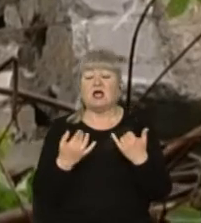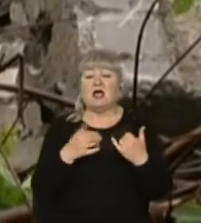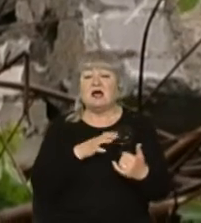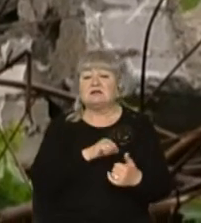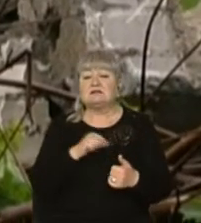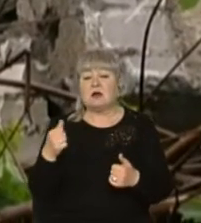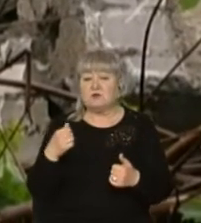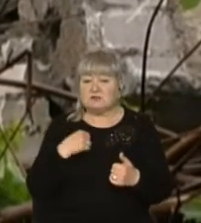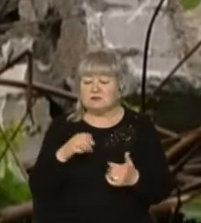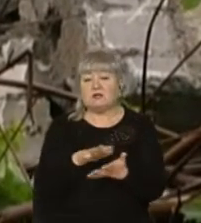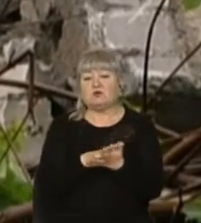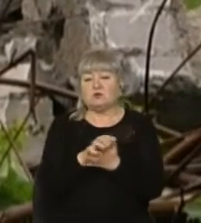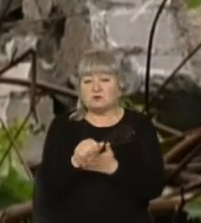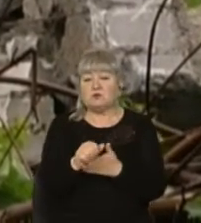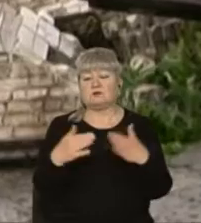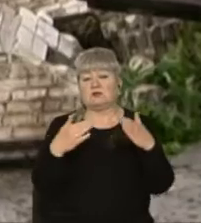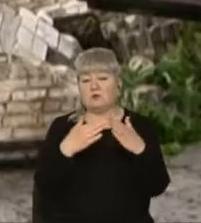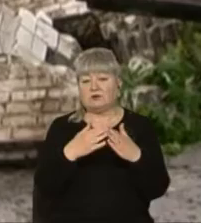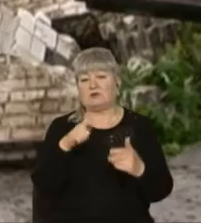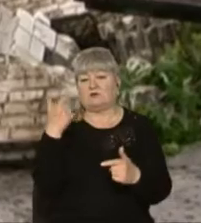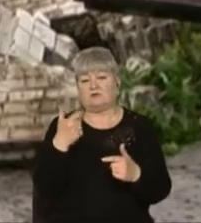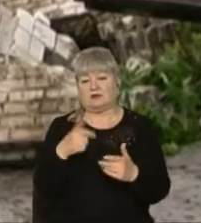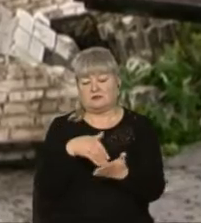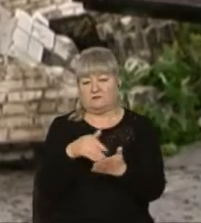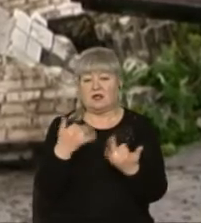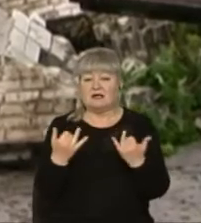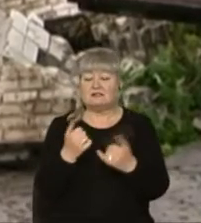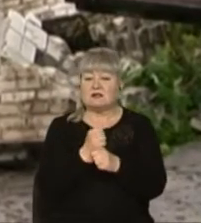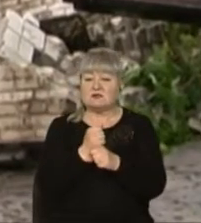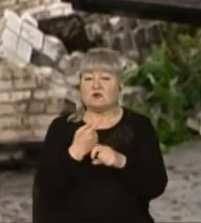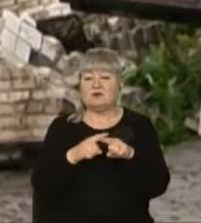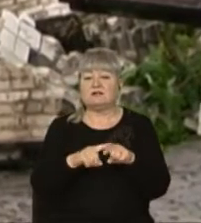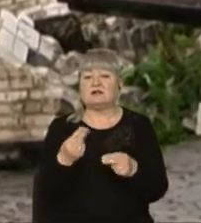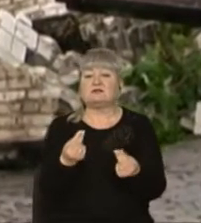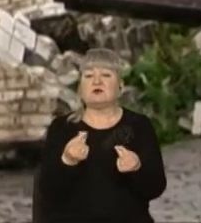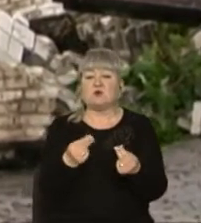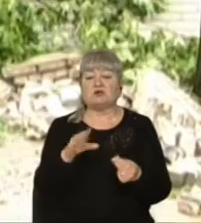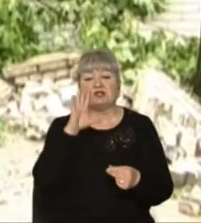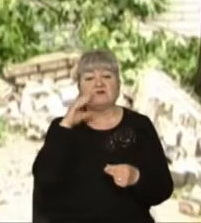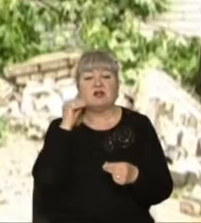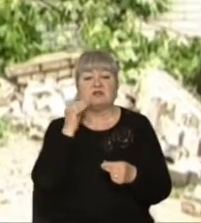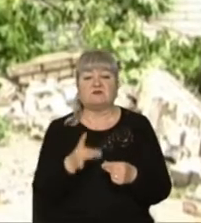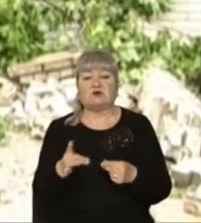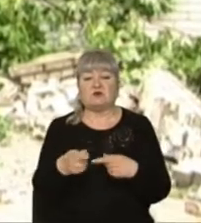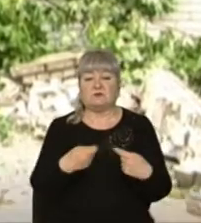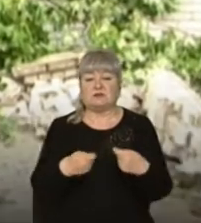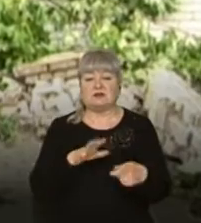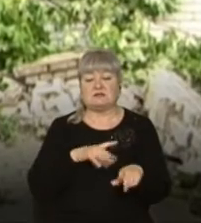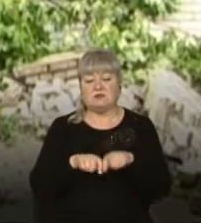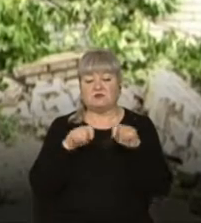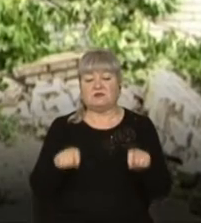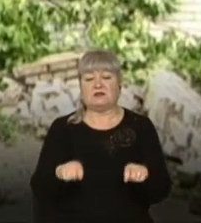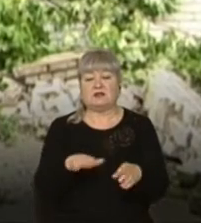зносити будівлю власник відмовився. Зараз це роблять за гроші Шевченківської районної адміністрації. Було відкрите виконавчі